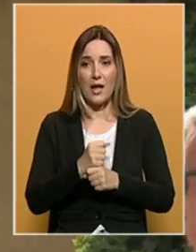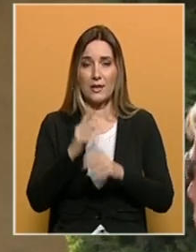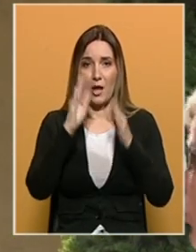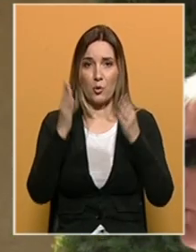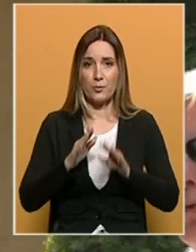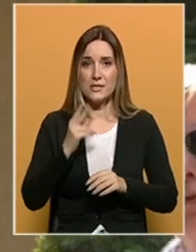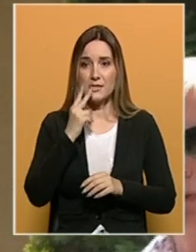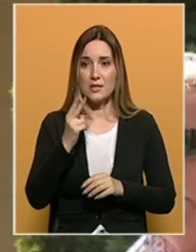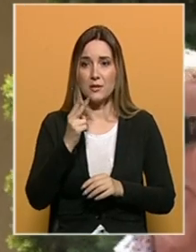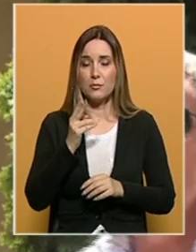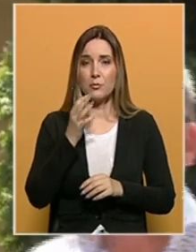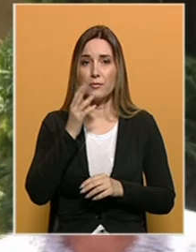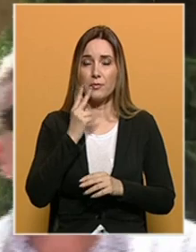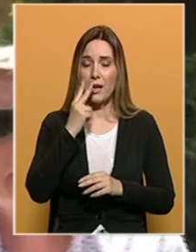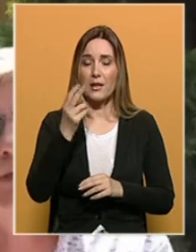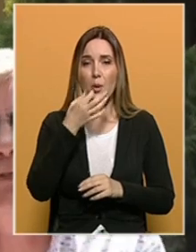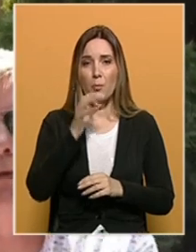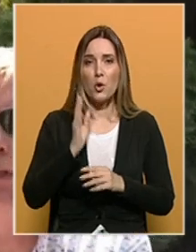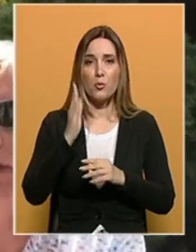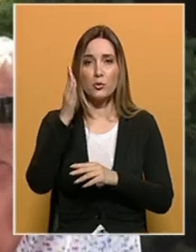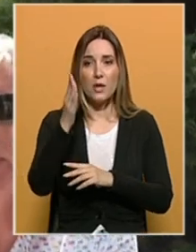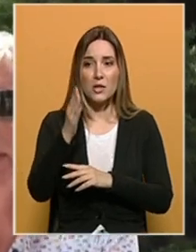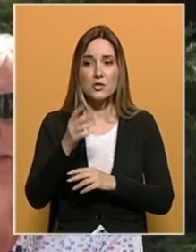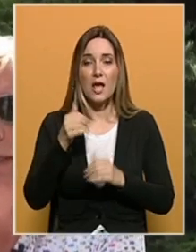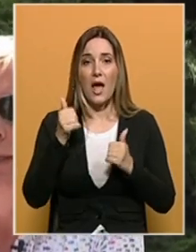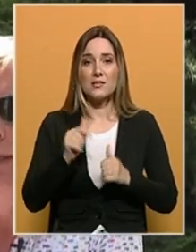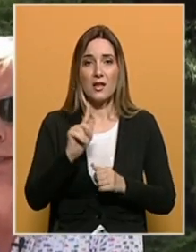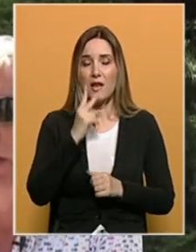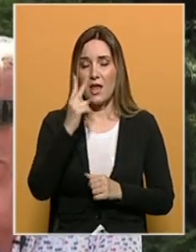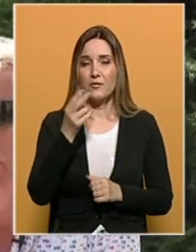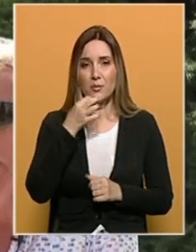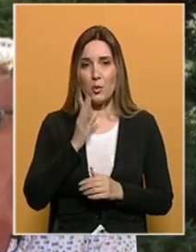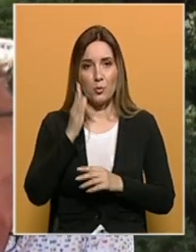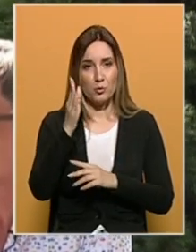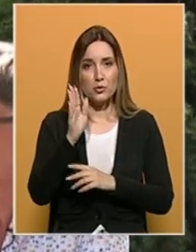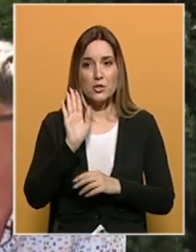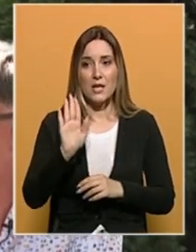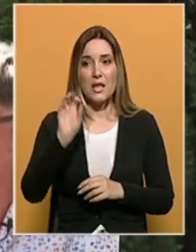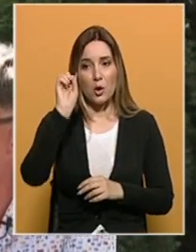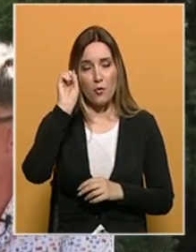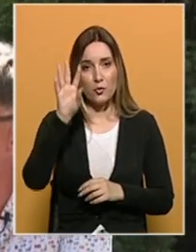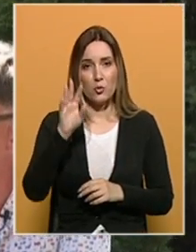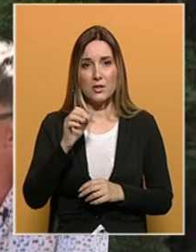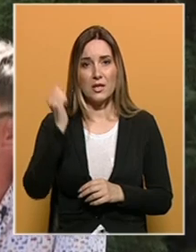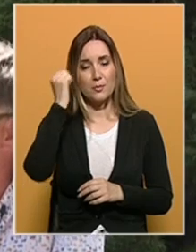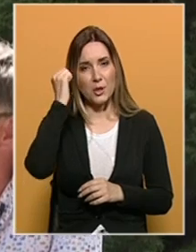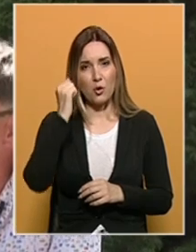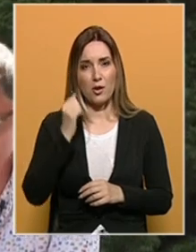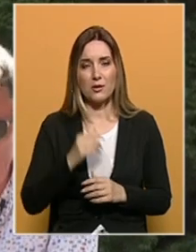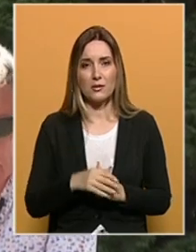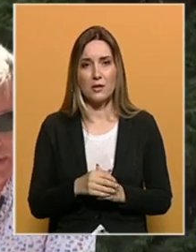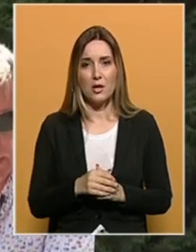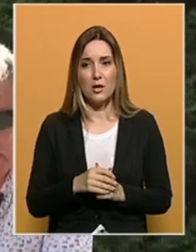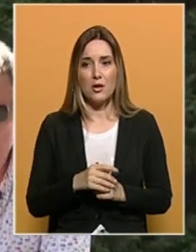u bolju budućnost, koju odavde baš i ne vidim najbolje. Njegov rudnik, rudnik mrkog uglja Breza,